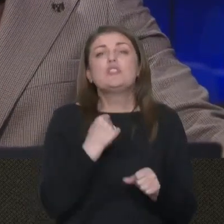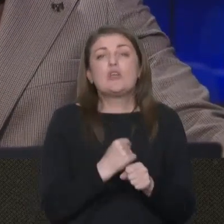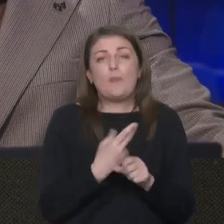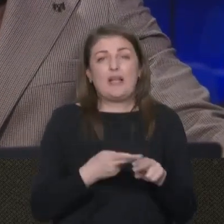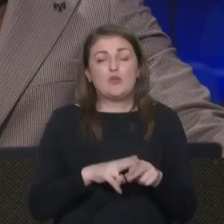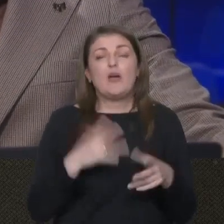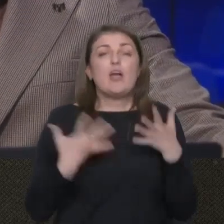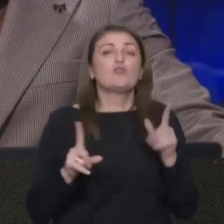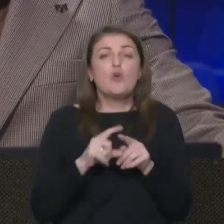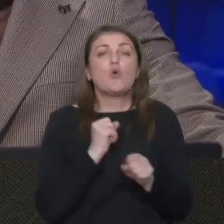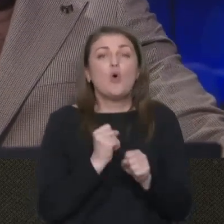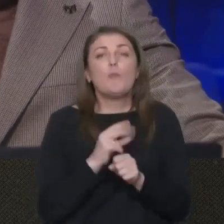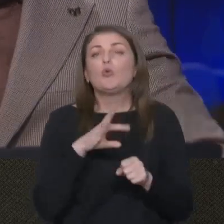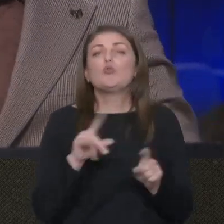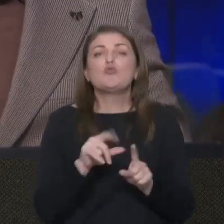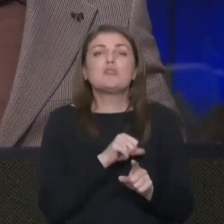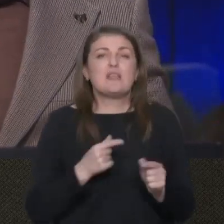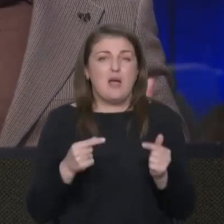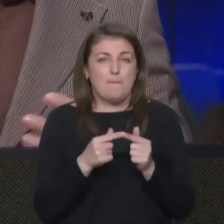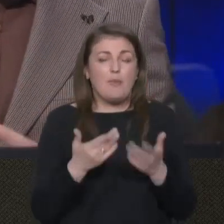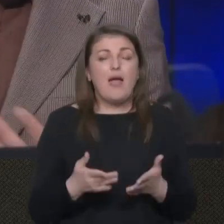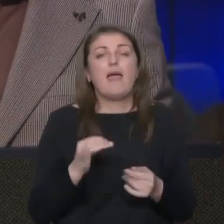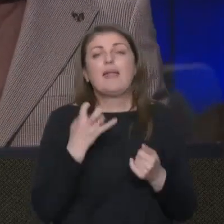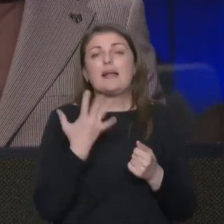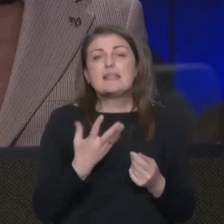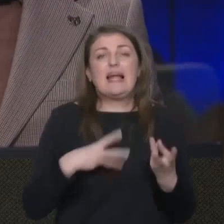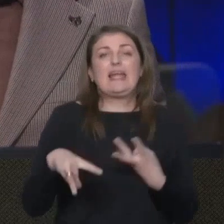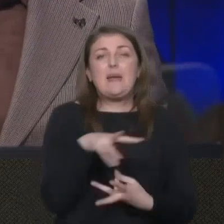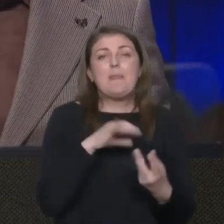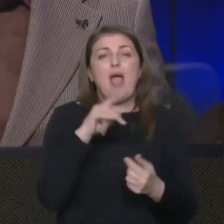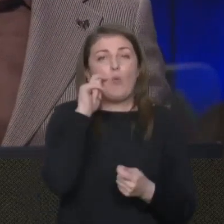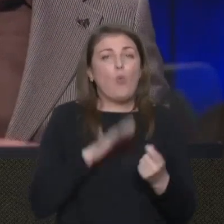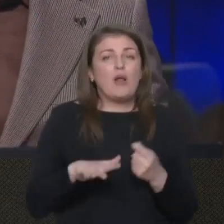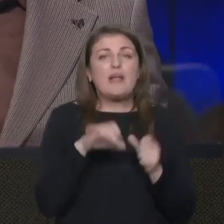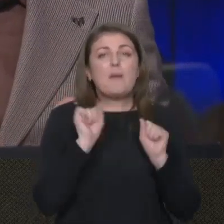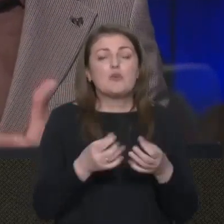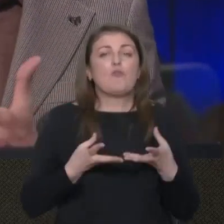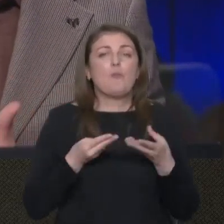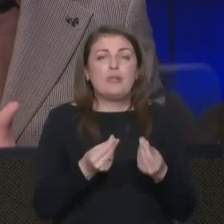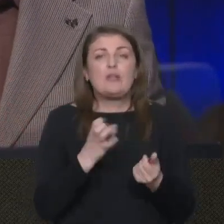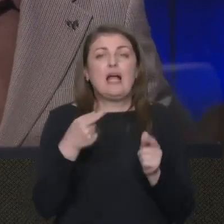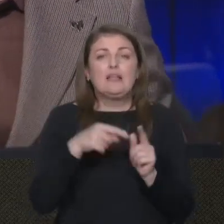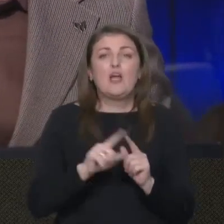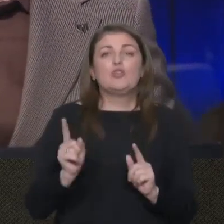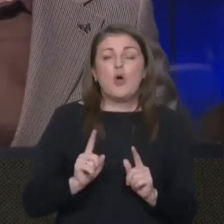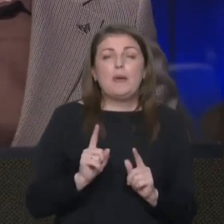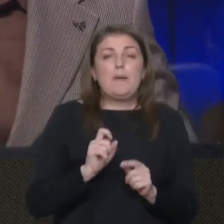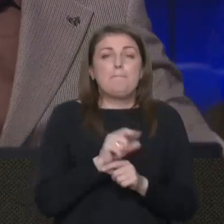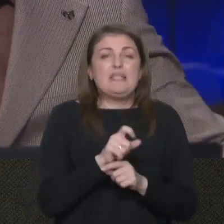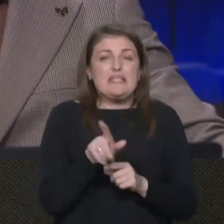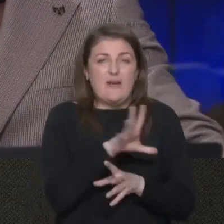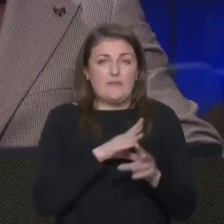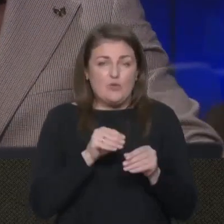цього? Якщо щось робиться, то що саме? І наскільки ми, як Україна, можемо вплинути на те, щоб місія